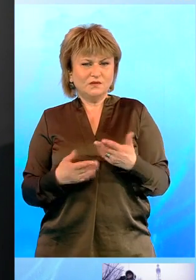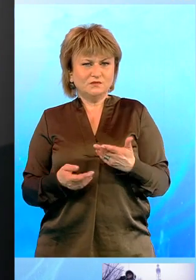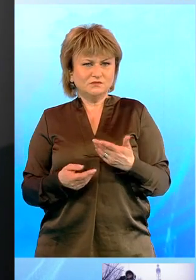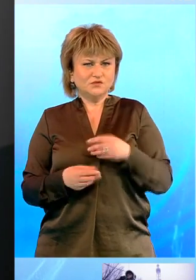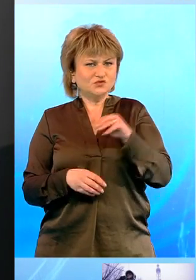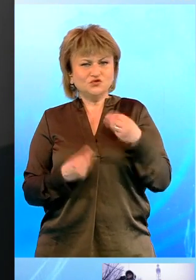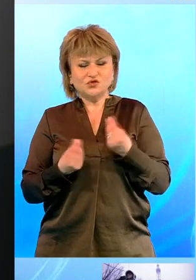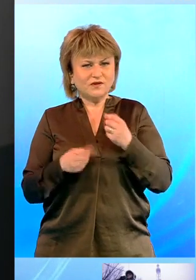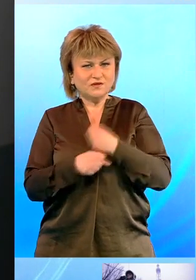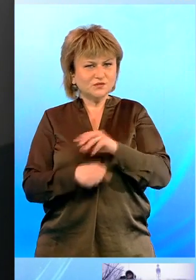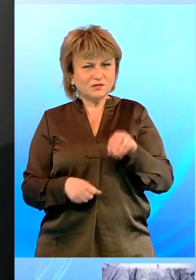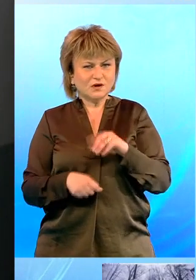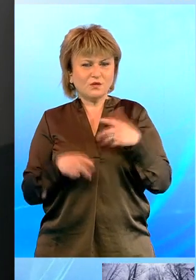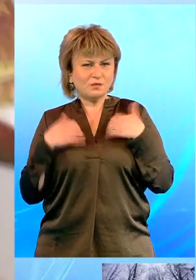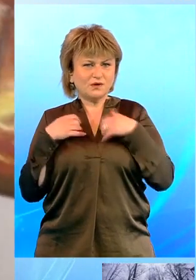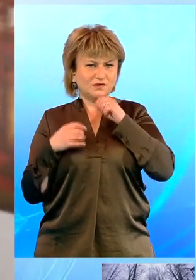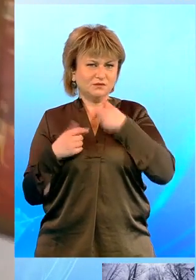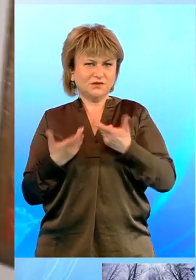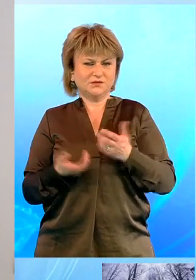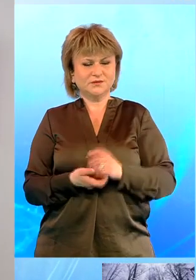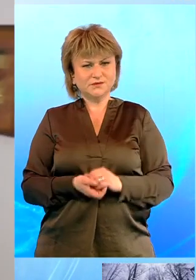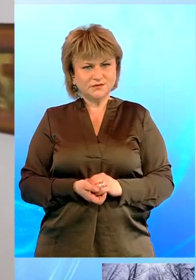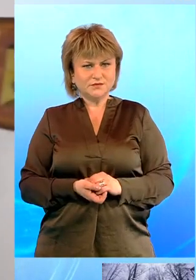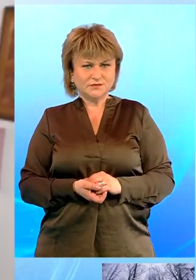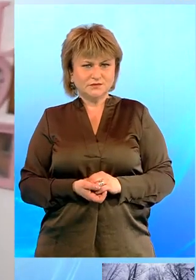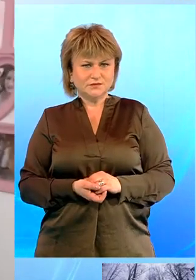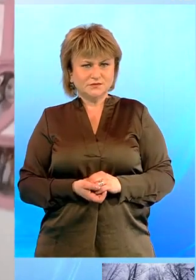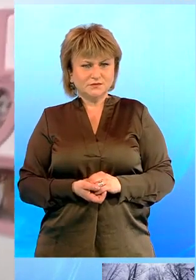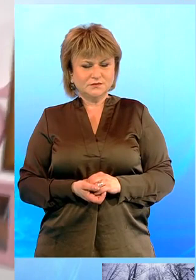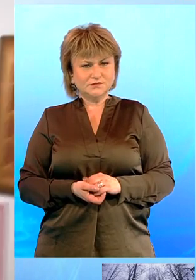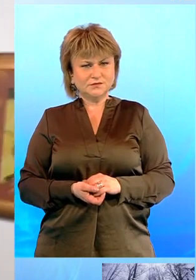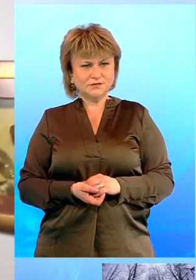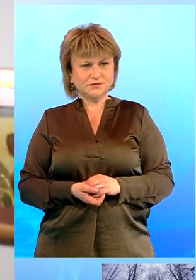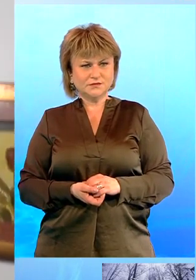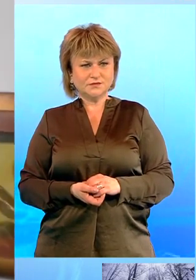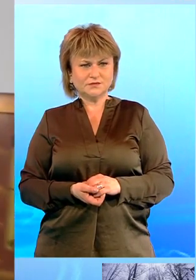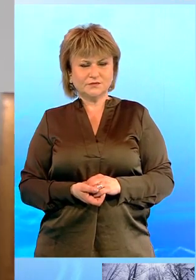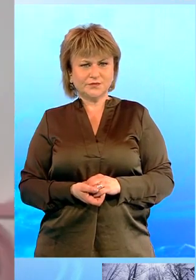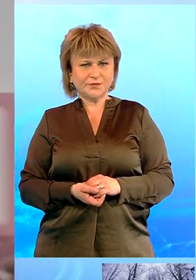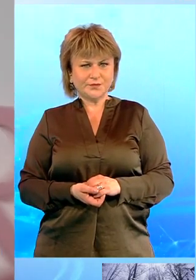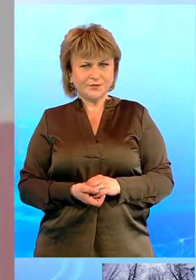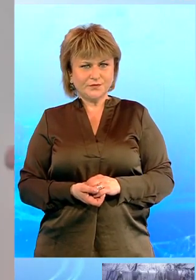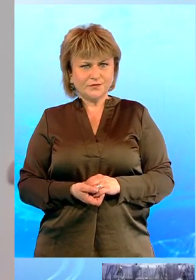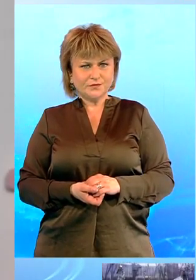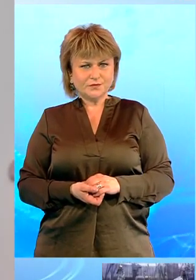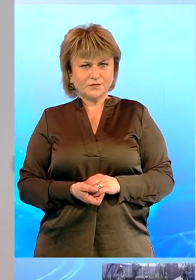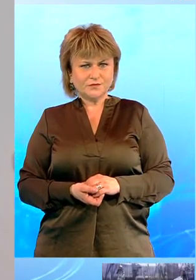mâncare, nici nimic. În pali, nimic. 15 grad. Deci acum aveți 15 grad în casă. 16 grad în casă.